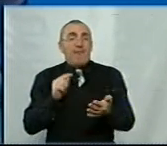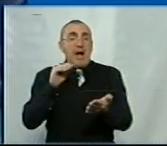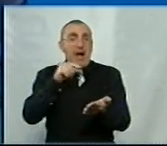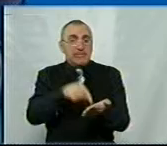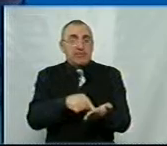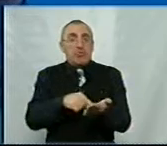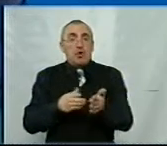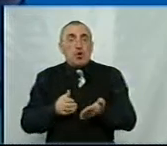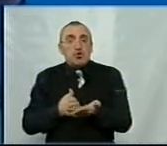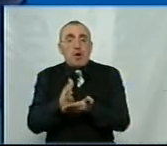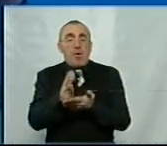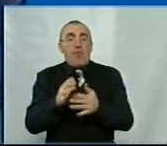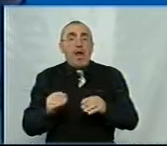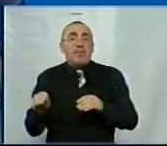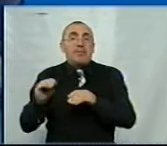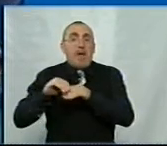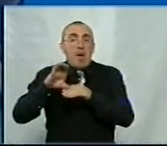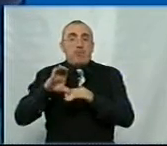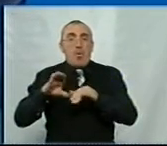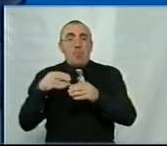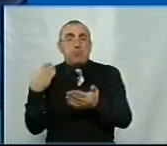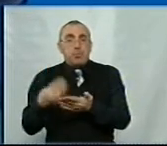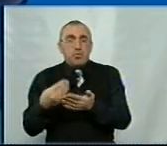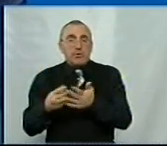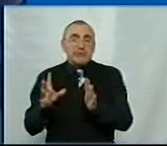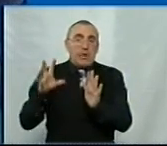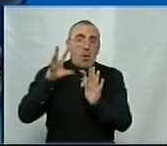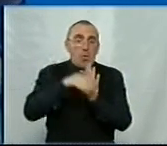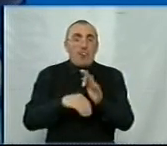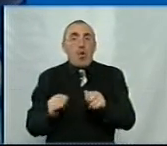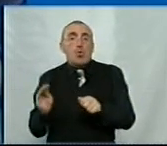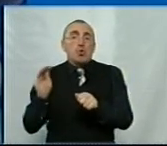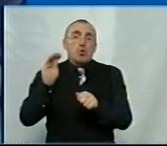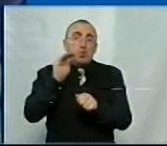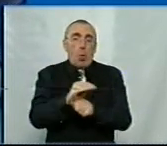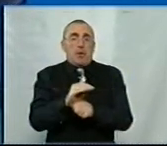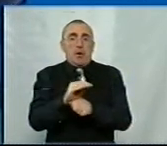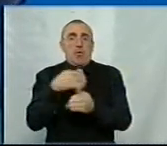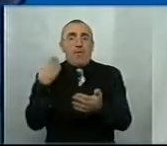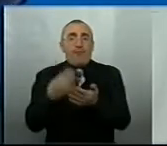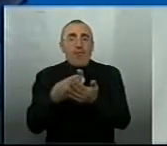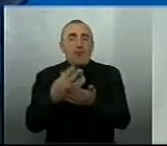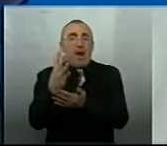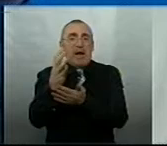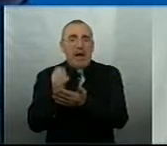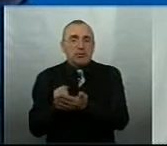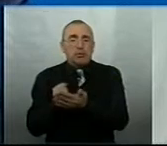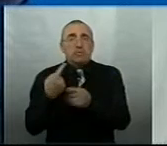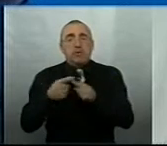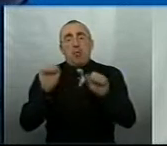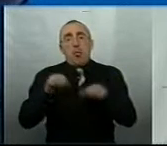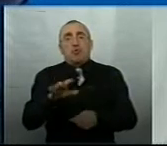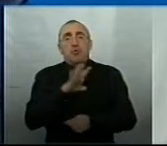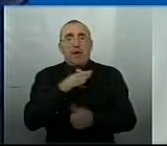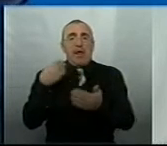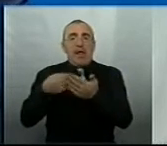на шляхи наповнення бюджету, шляхи залучення додаткового фінансового ресурсу. Це може бути